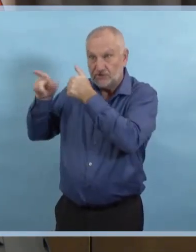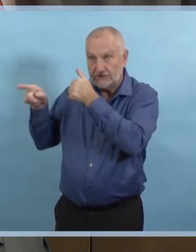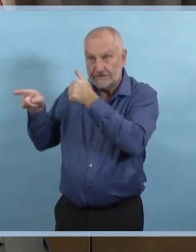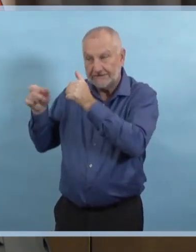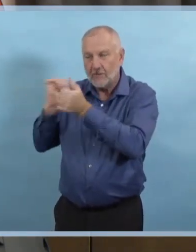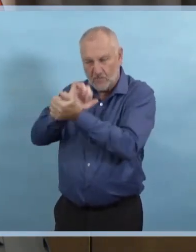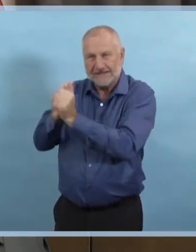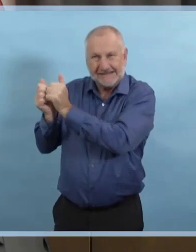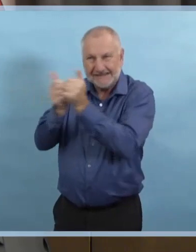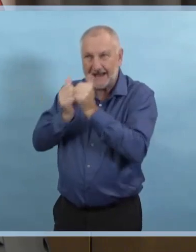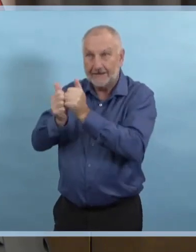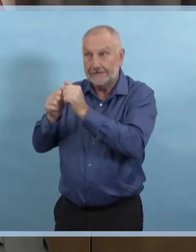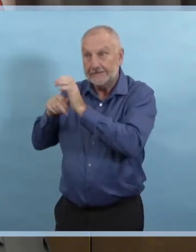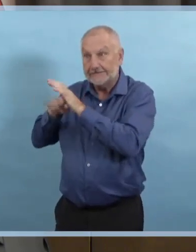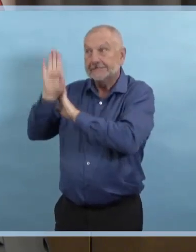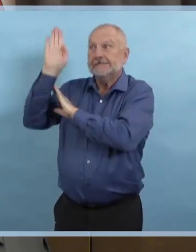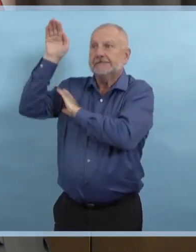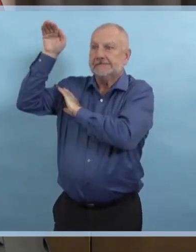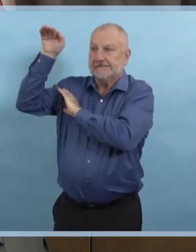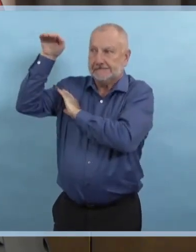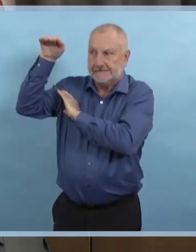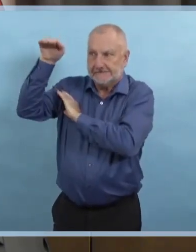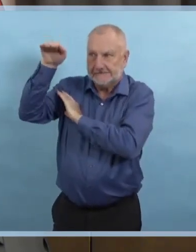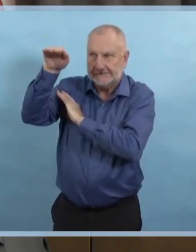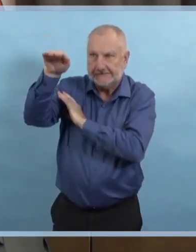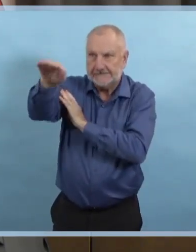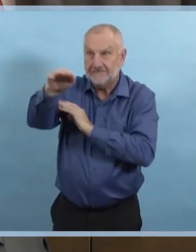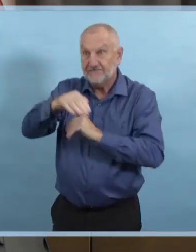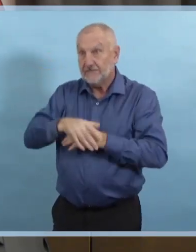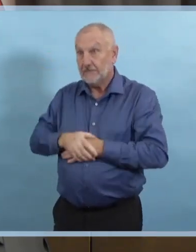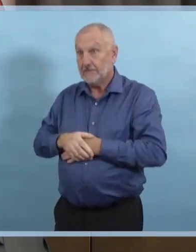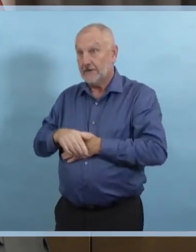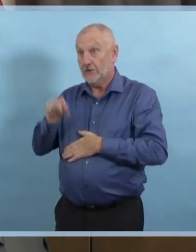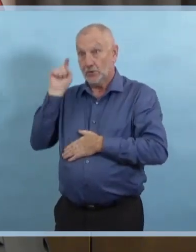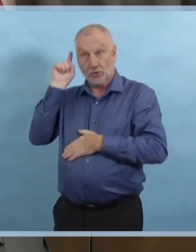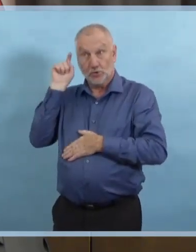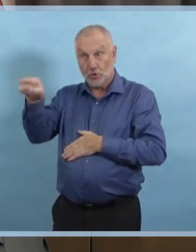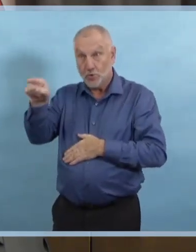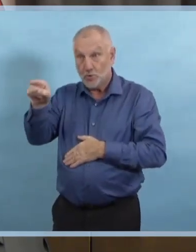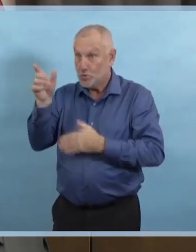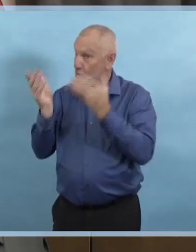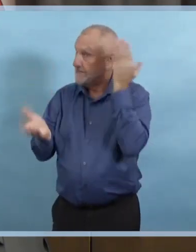mais vos proches le sont peut-être. Et je vous implore de penser à eux.